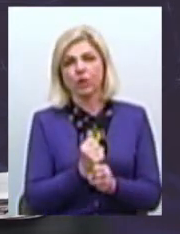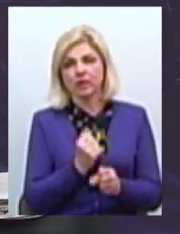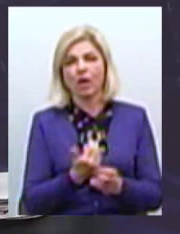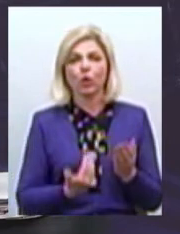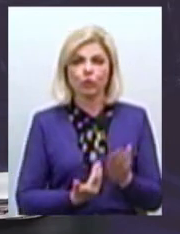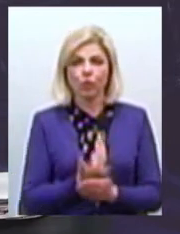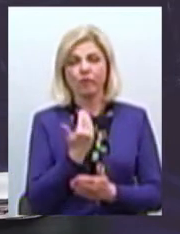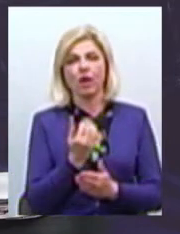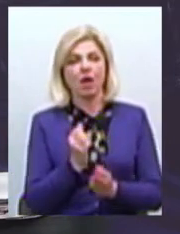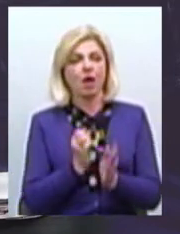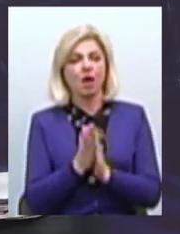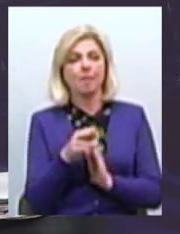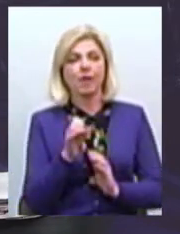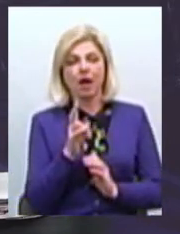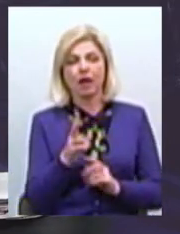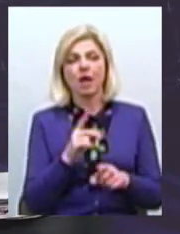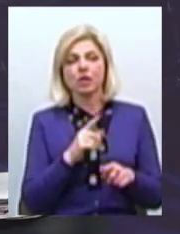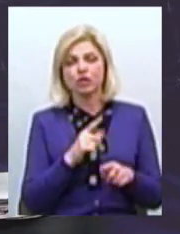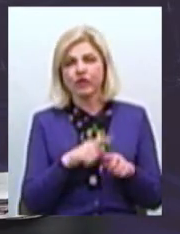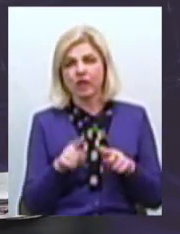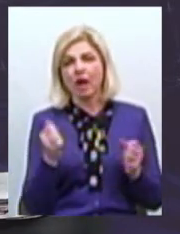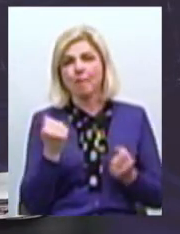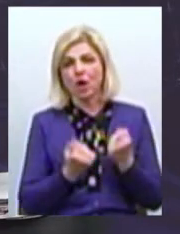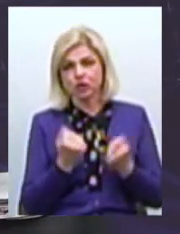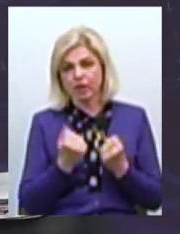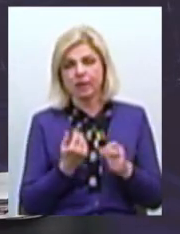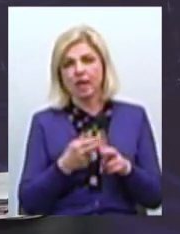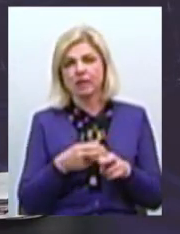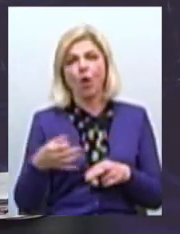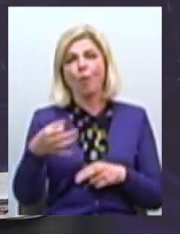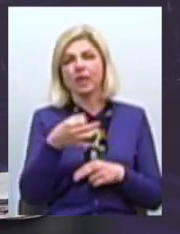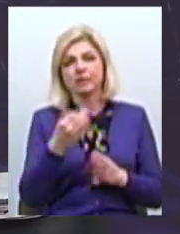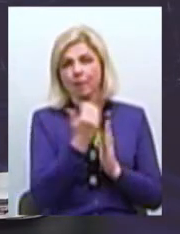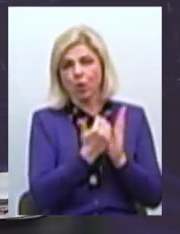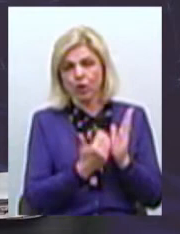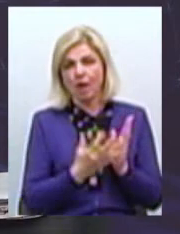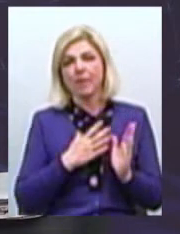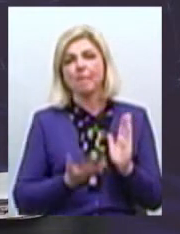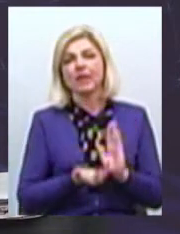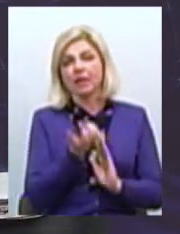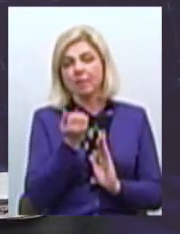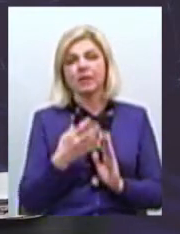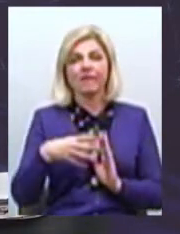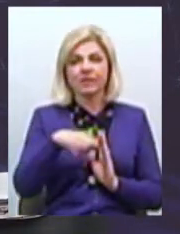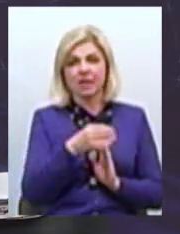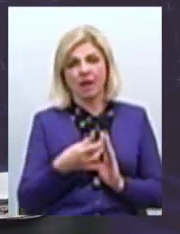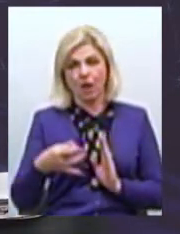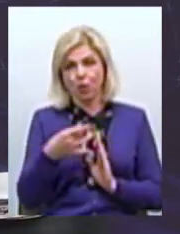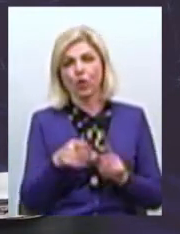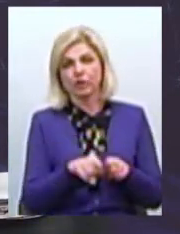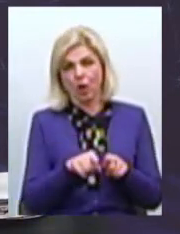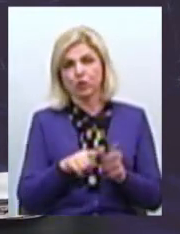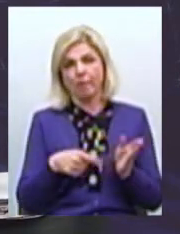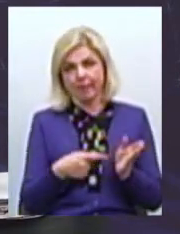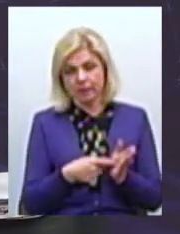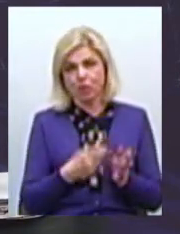швидких машин Це теж була програма обласна, вона підтримана всіма районами Також містам Це те, що